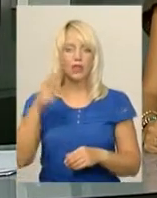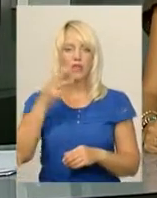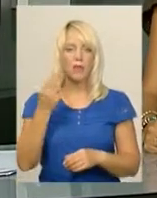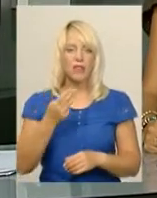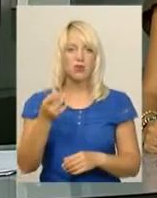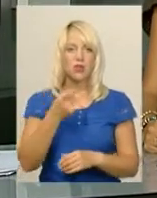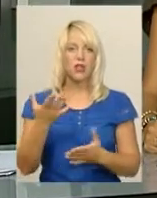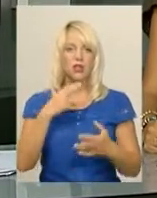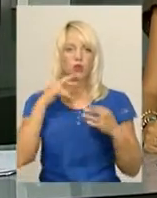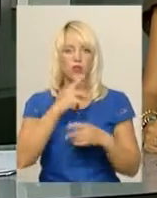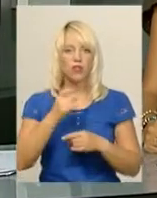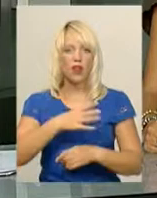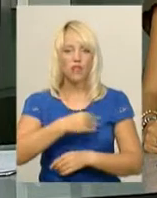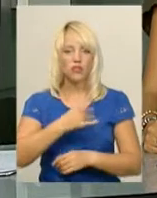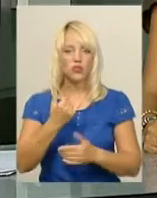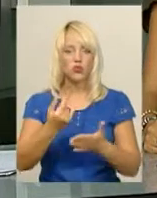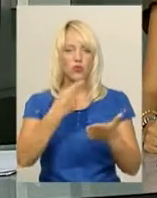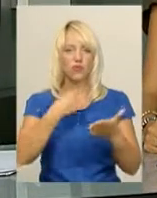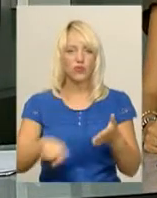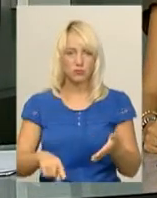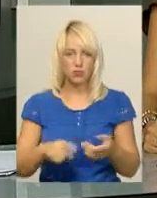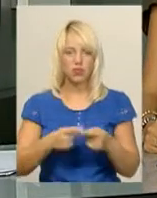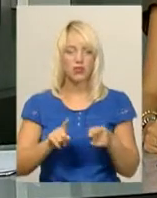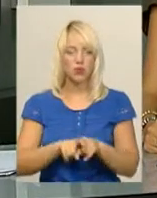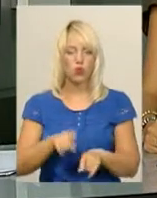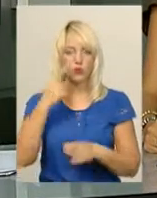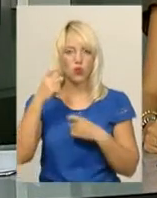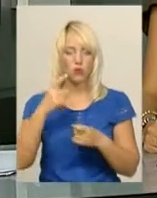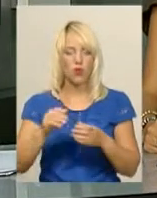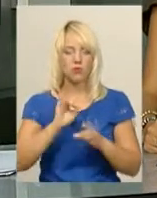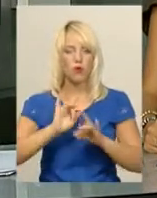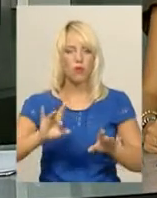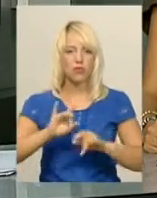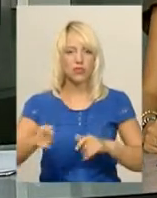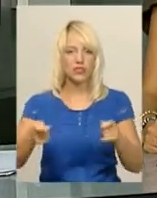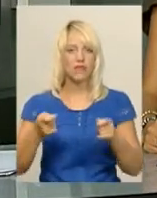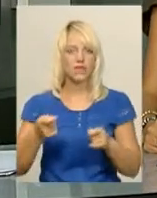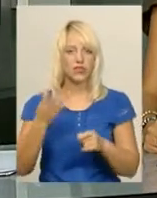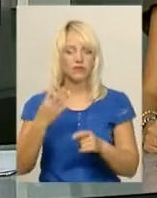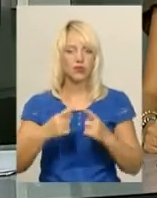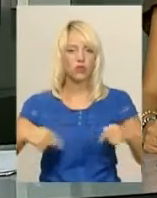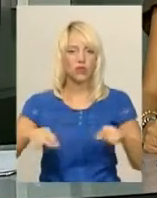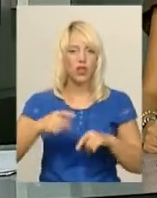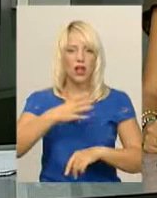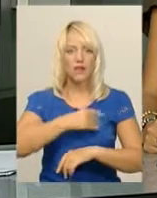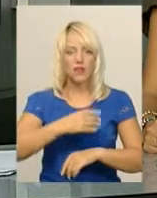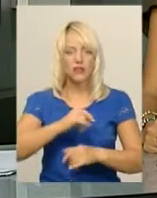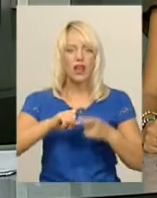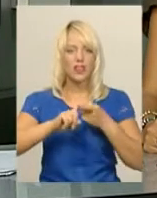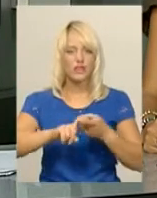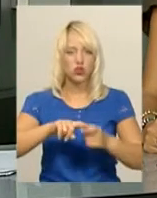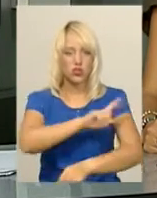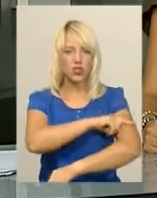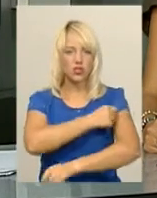які отруїлися на Львівщині, сьогодні виписали. Інформацію про це повідомила завідувачка 4-го відділення Львівської обласної інфекційної